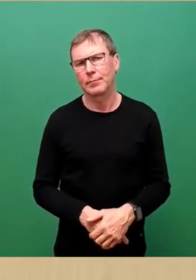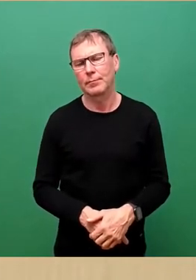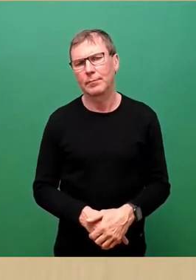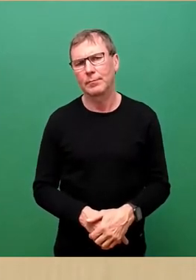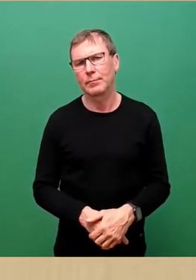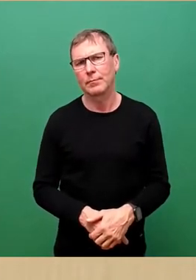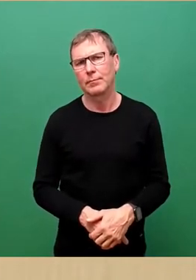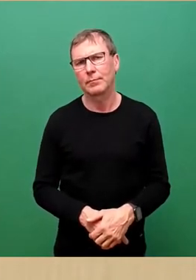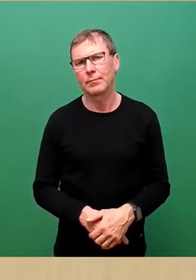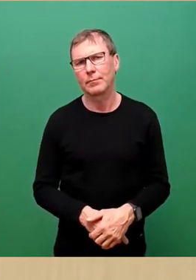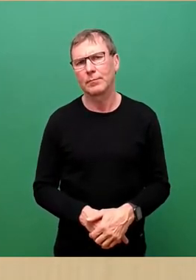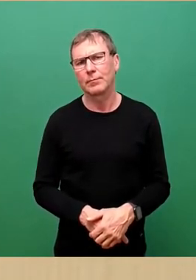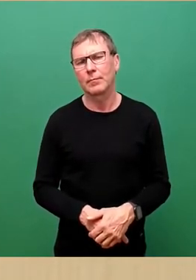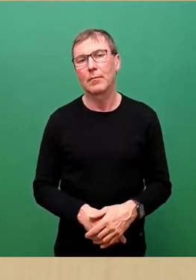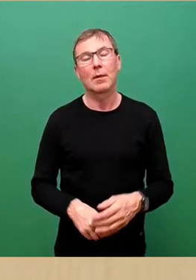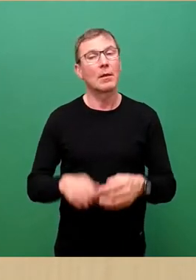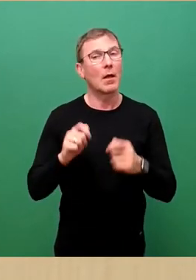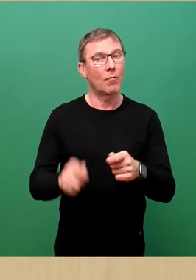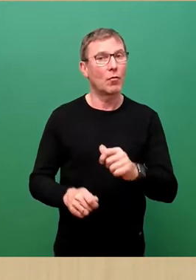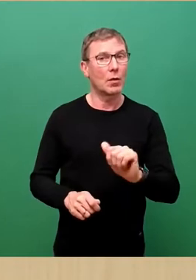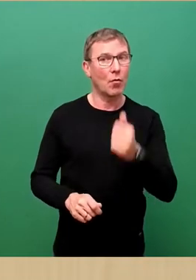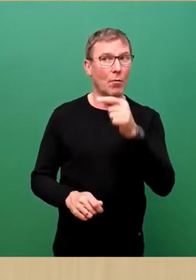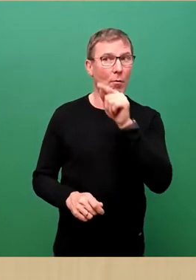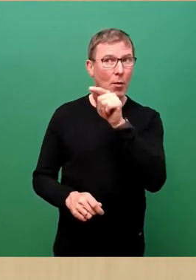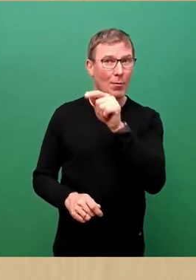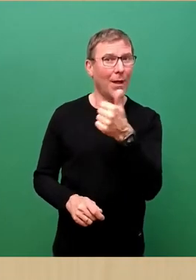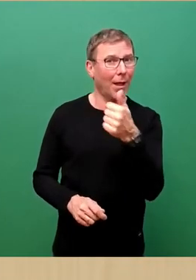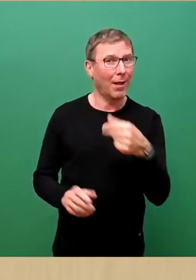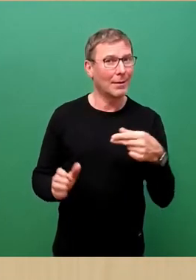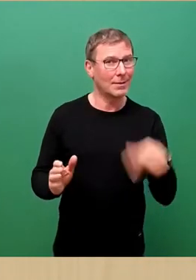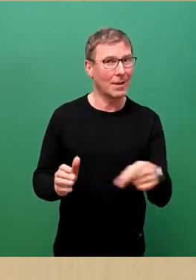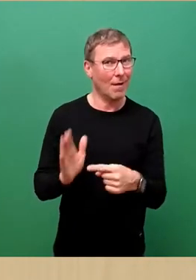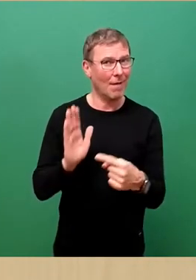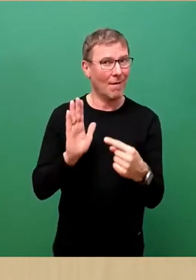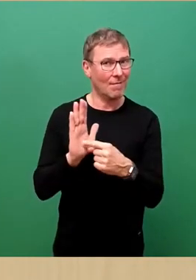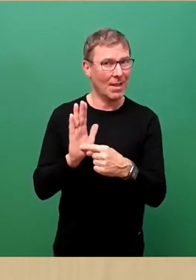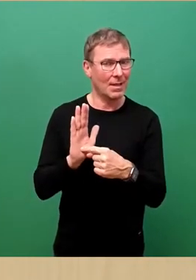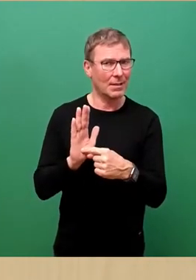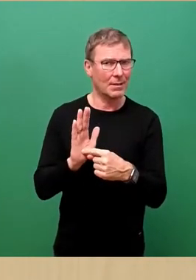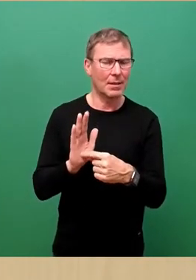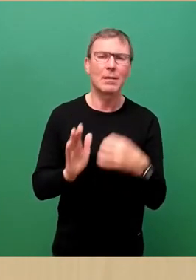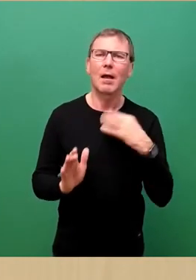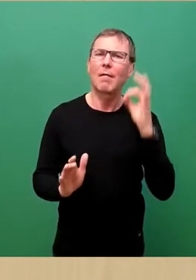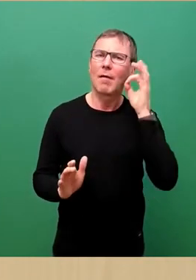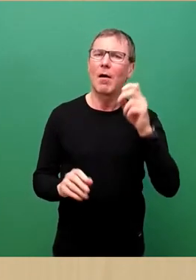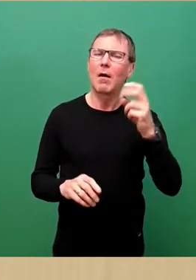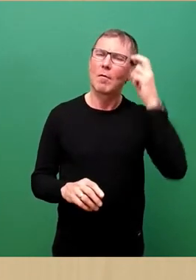Das, was dem Vorschlag des Oberbürgermeisters allerdings noch fehlt, und da möchte ich an Frau Prof. Dr. Böhm anknüpfen,